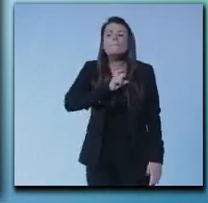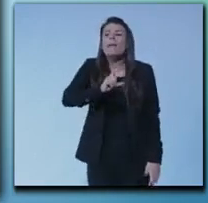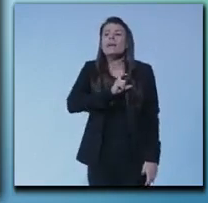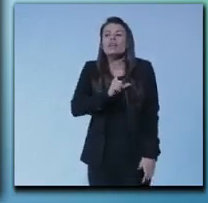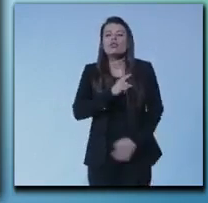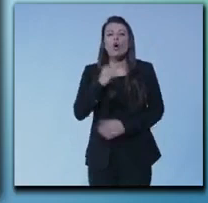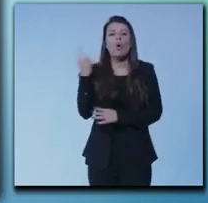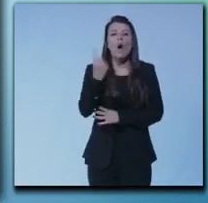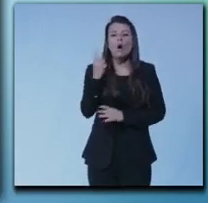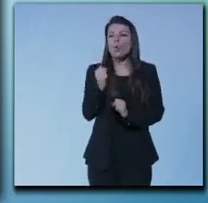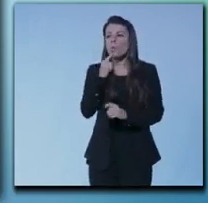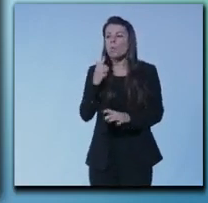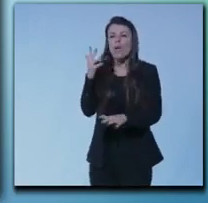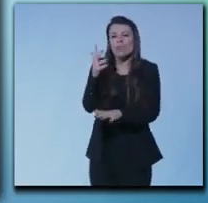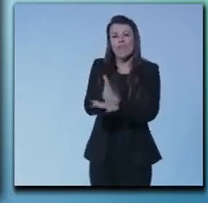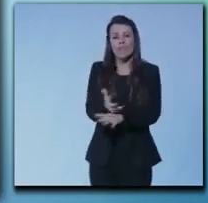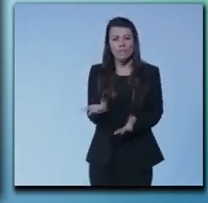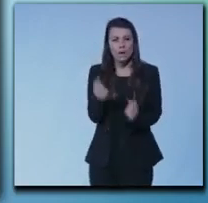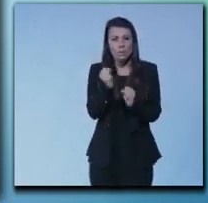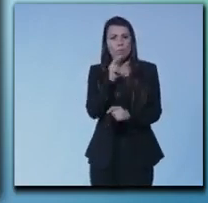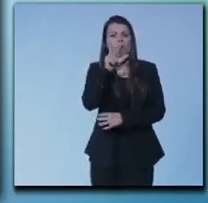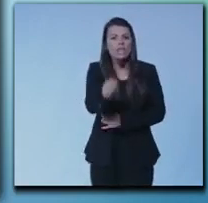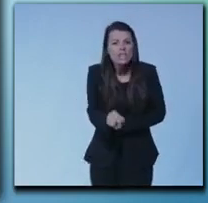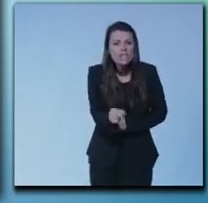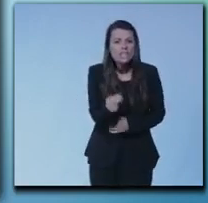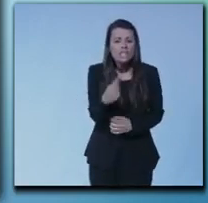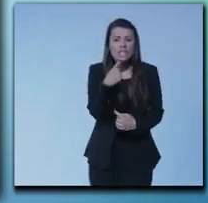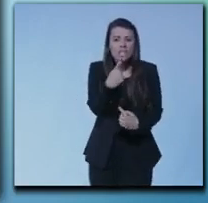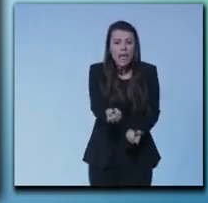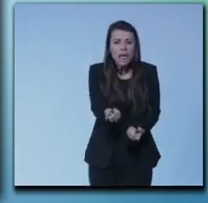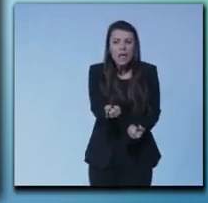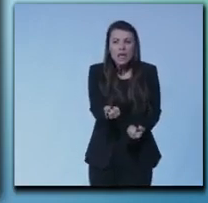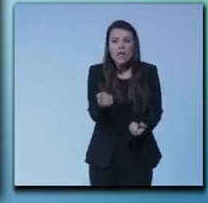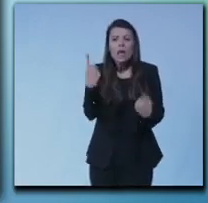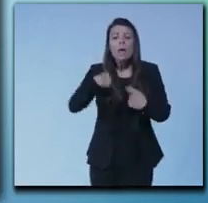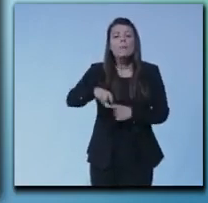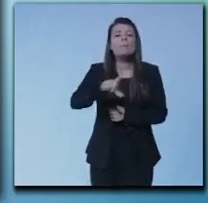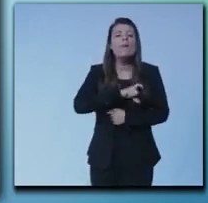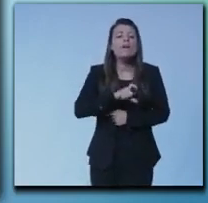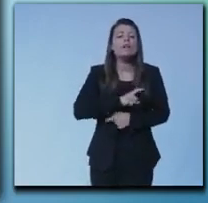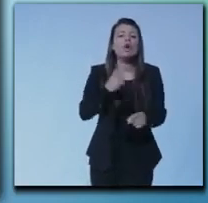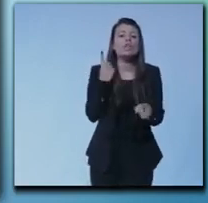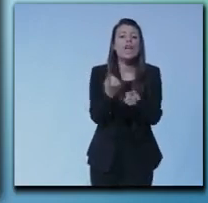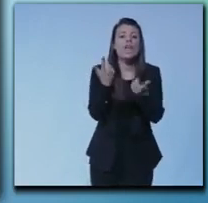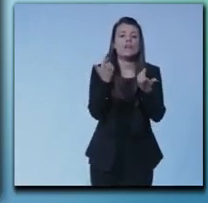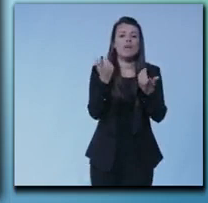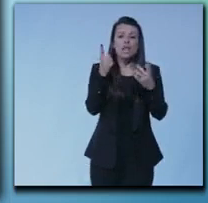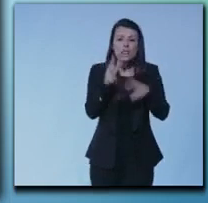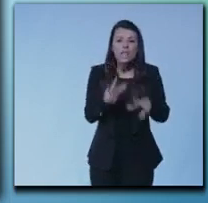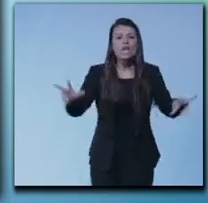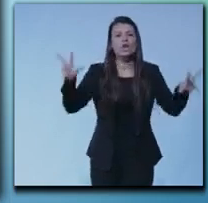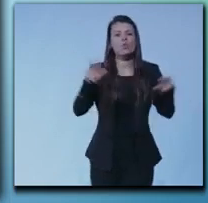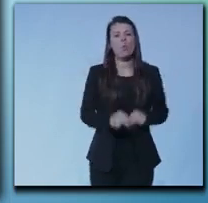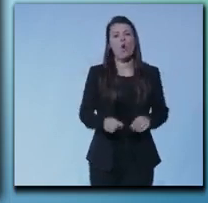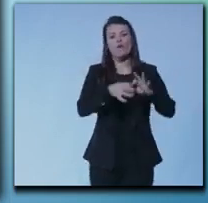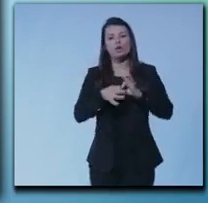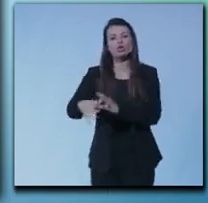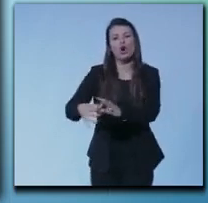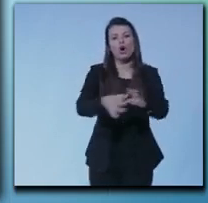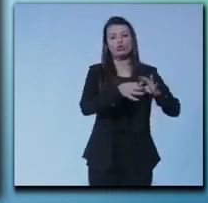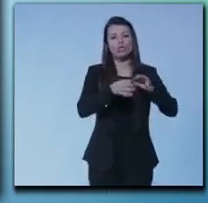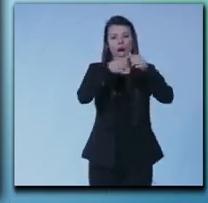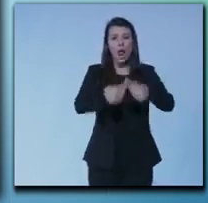qualcosa da eccepire deve tornare a essere parte fondante della nostra società perché altrimenti c'è un